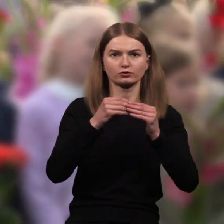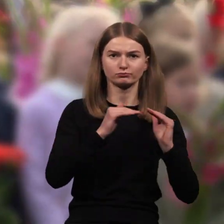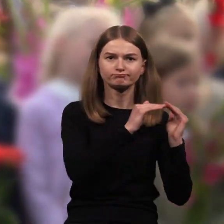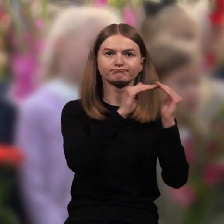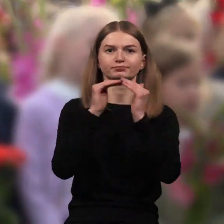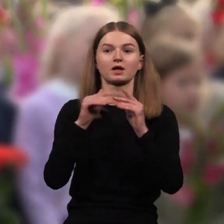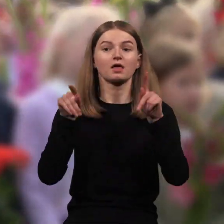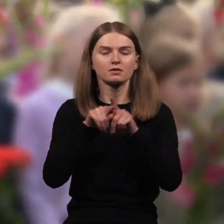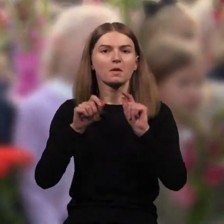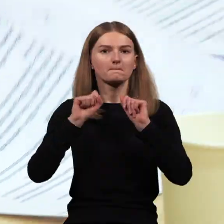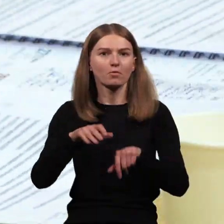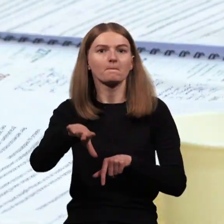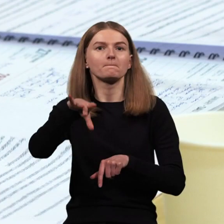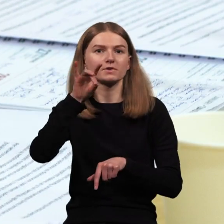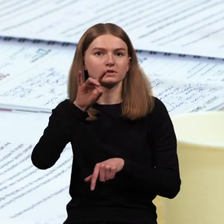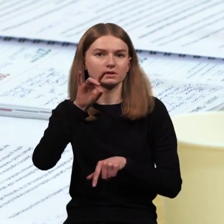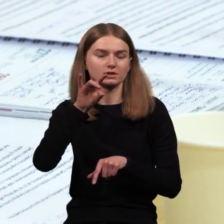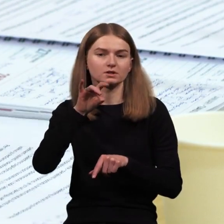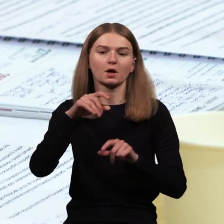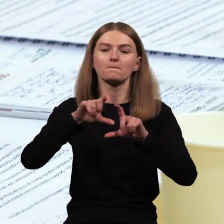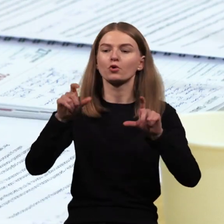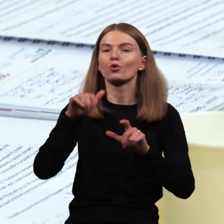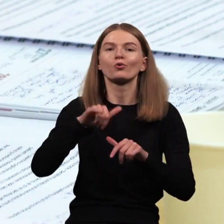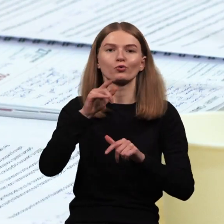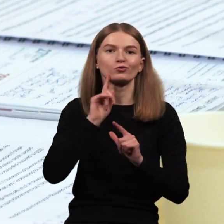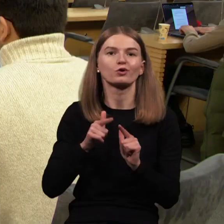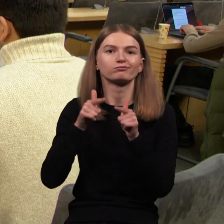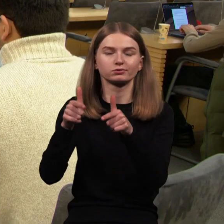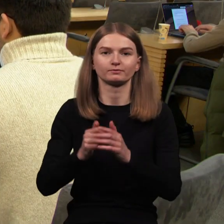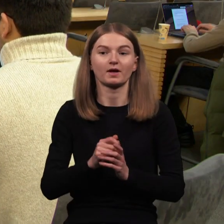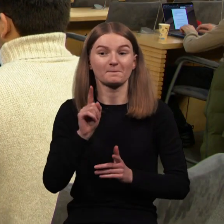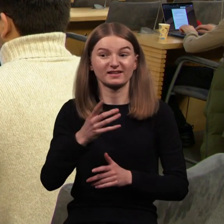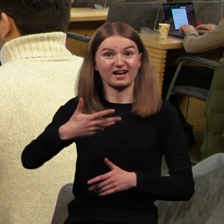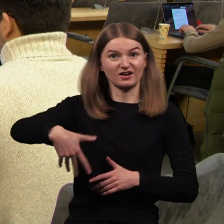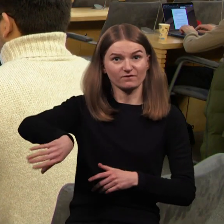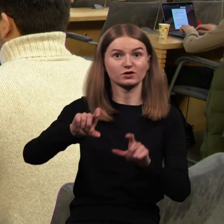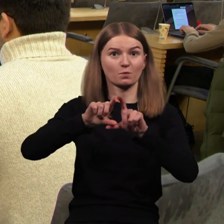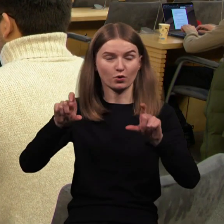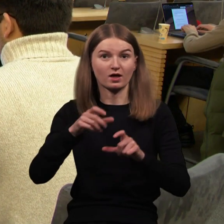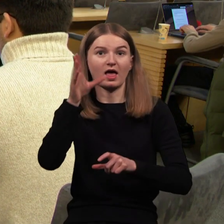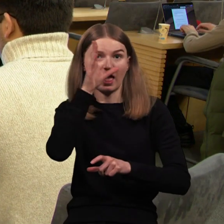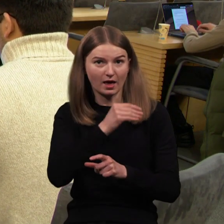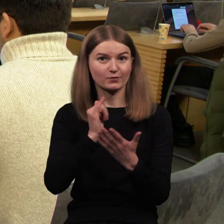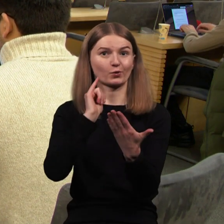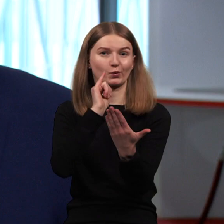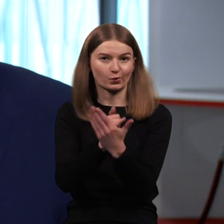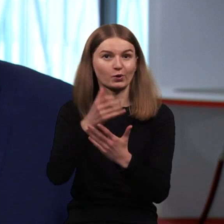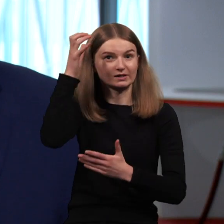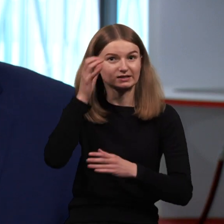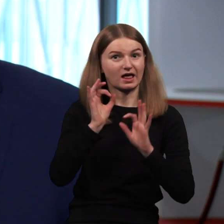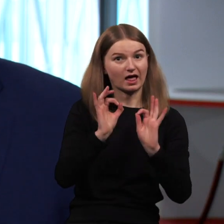pasirinkti norimą mokyklą. Tačiau nuogastaujama, ar kiekviena mokyklą pajėk suteikti tinkamą įsilavinimą?